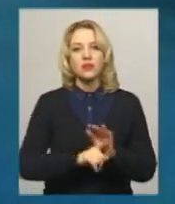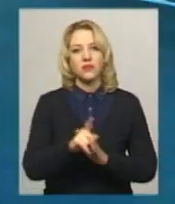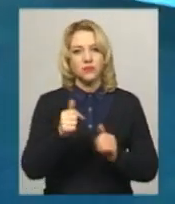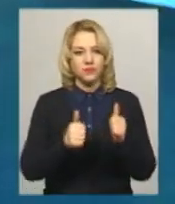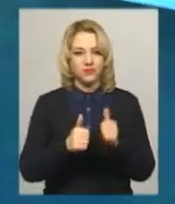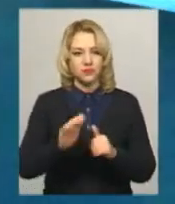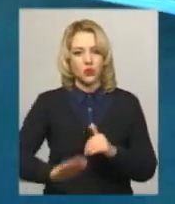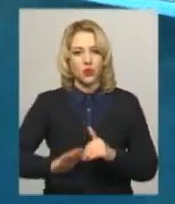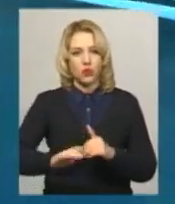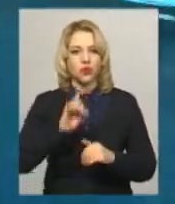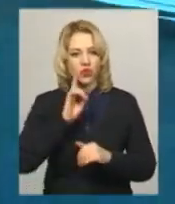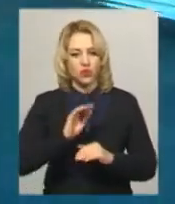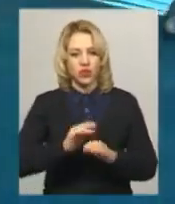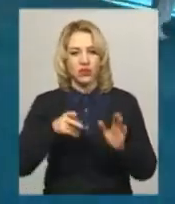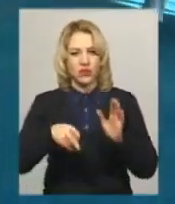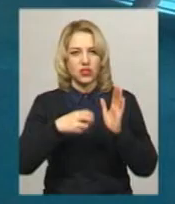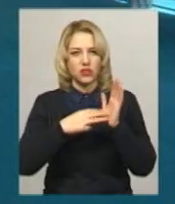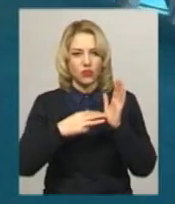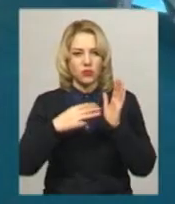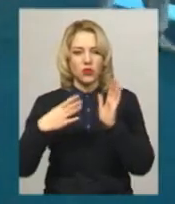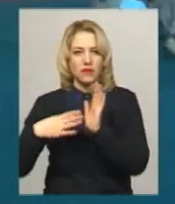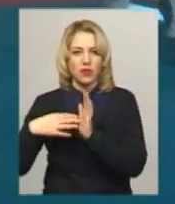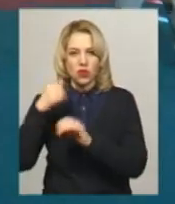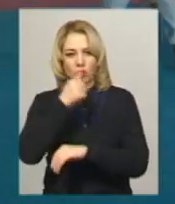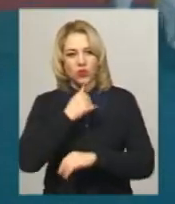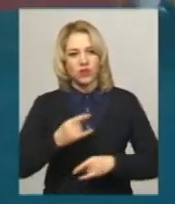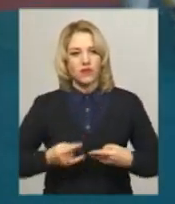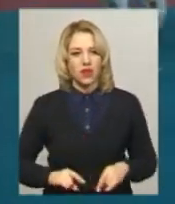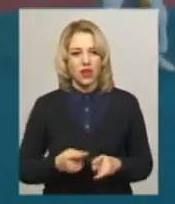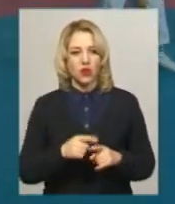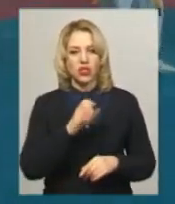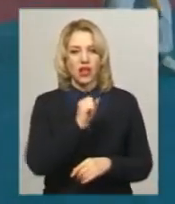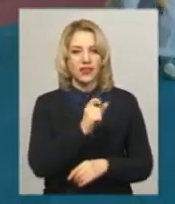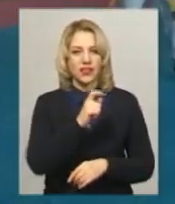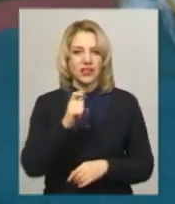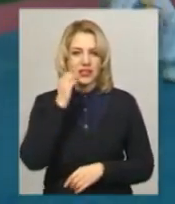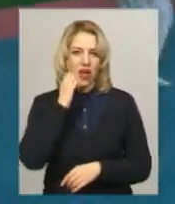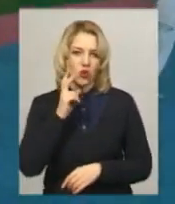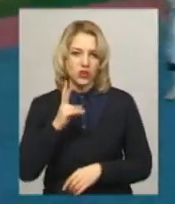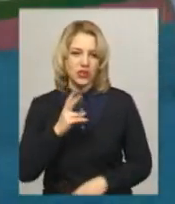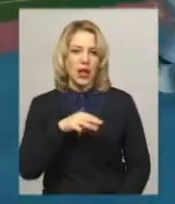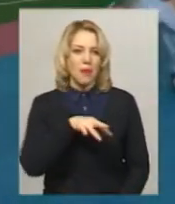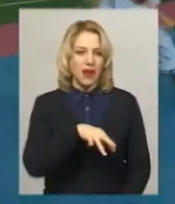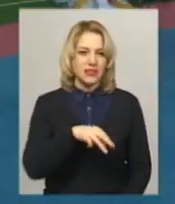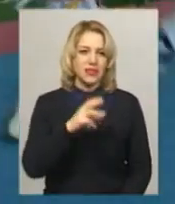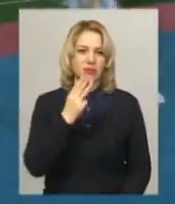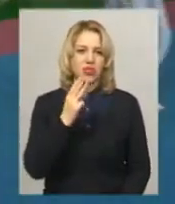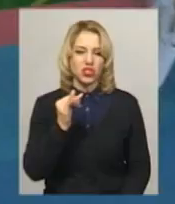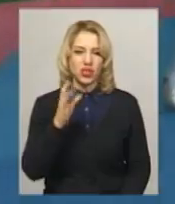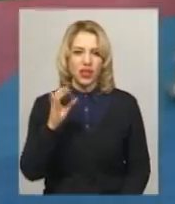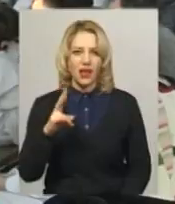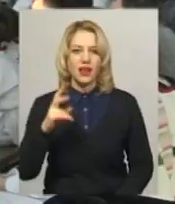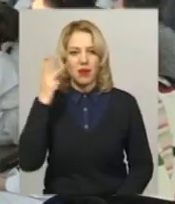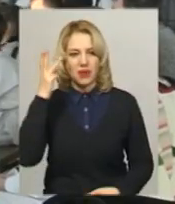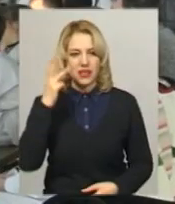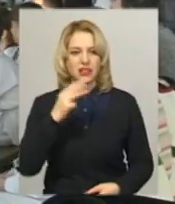змагання молодші юнаки – хлопці 2008-го та 9-го років народження Андрій Христич з Старокостянтинова та Матвій Шикін з Хмельницького. Перемагає Матвій